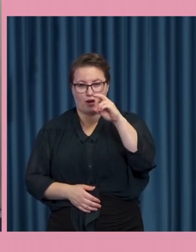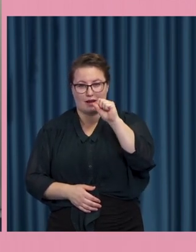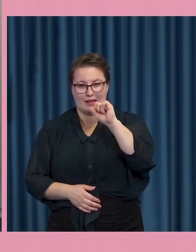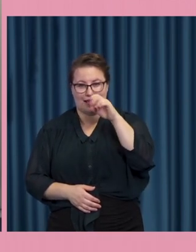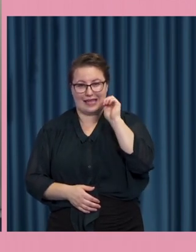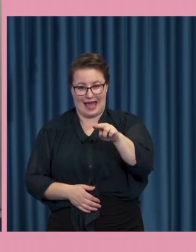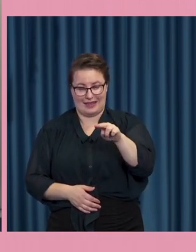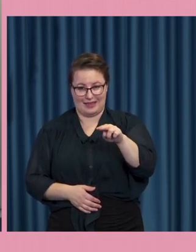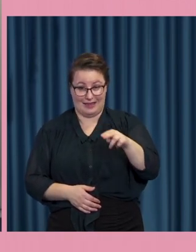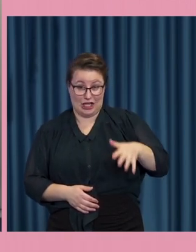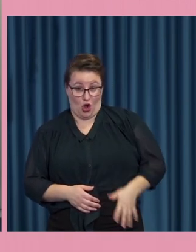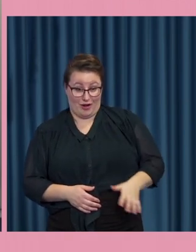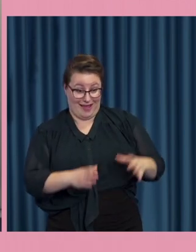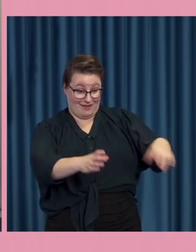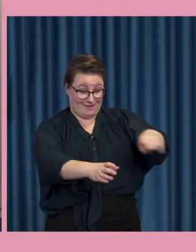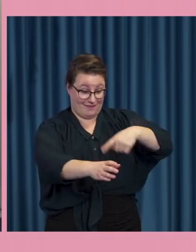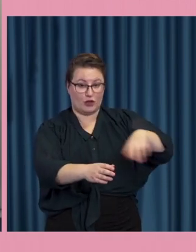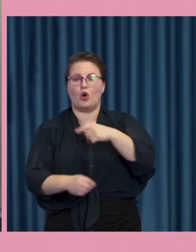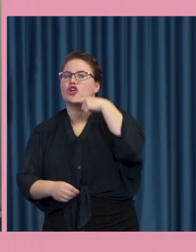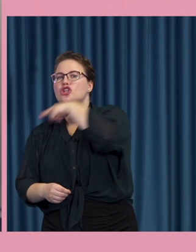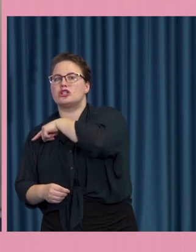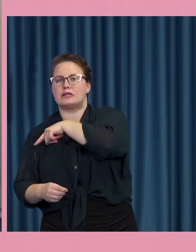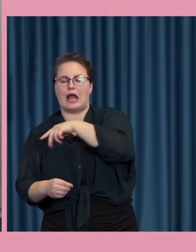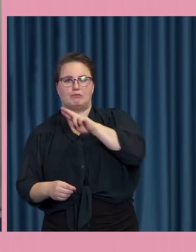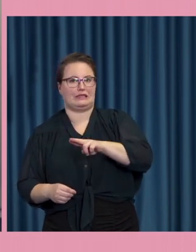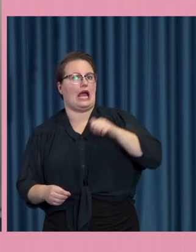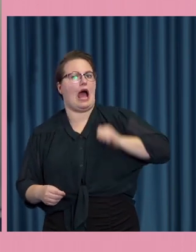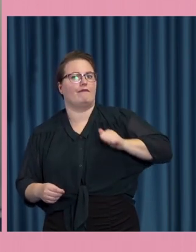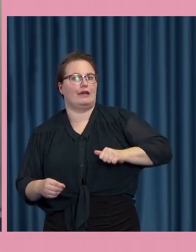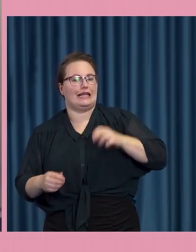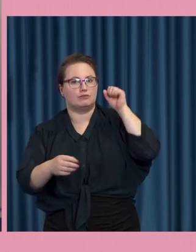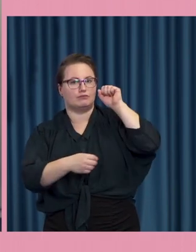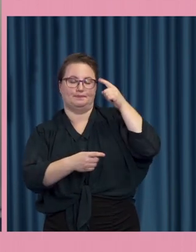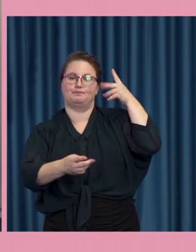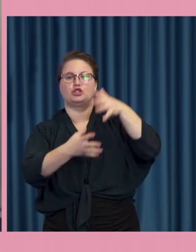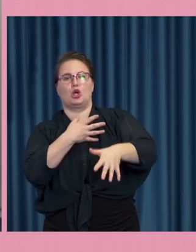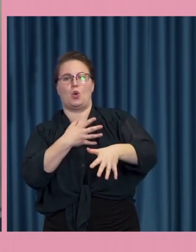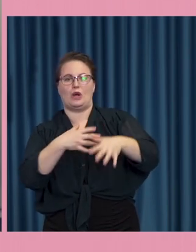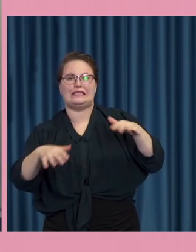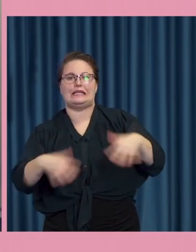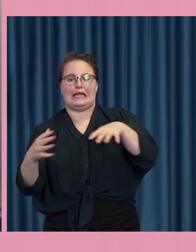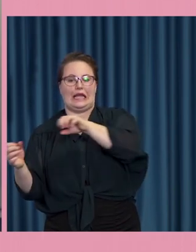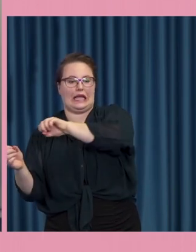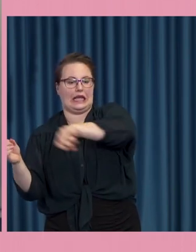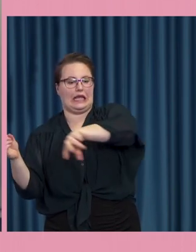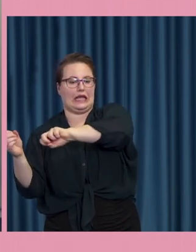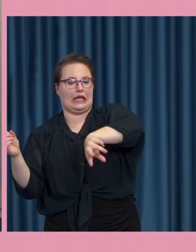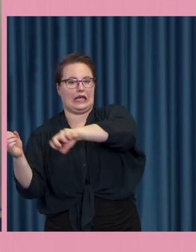Ryssland använt sig av psykologisk krigföring för att gå före själva anfallet